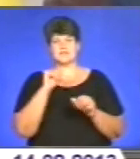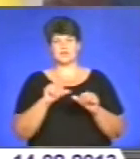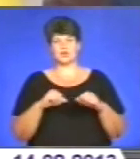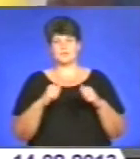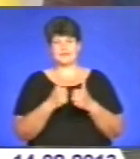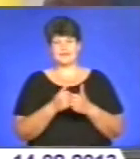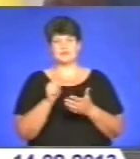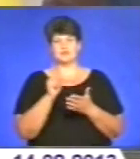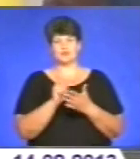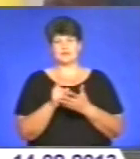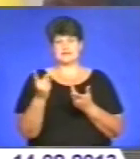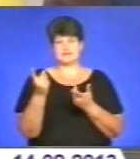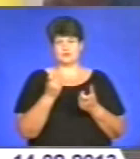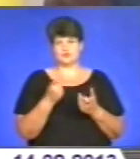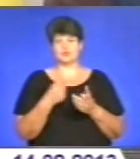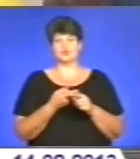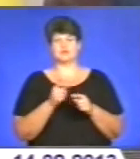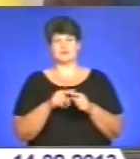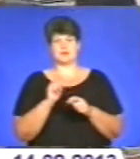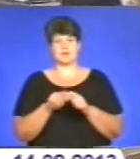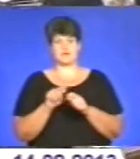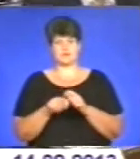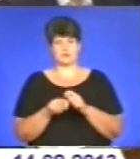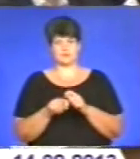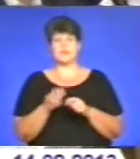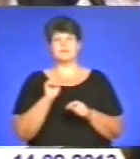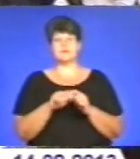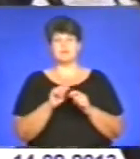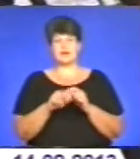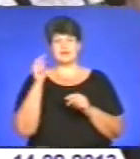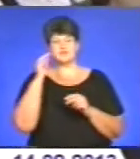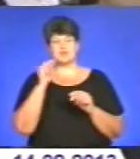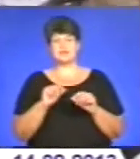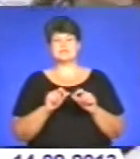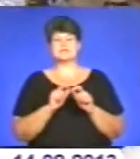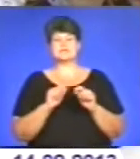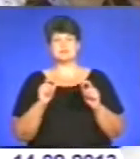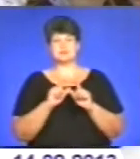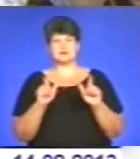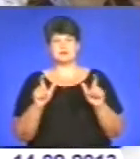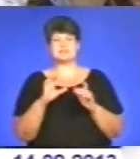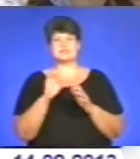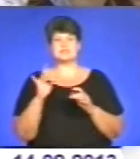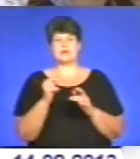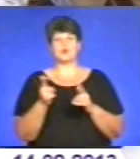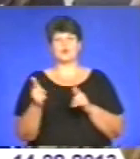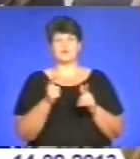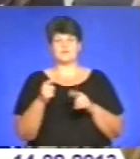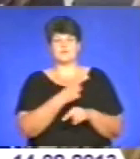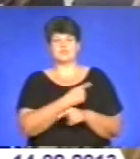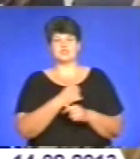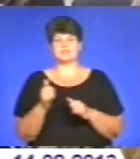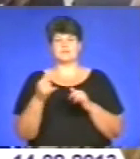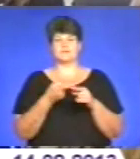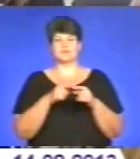якнайширше залучити до перевірок. Перевіряють навчальні заклади і на санітарну готовність, і медичне забезпечення цього